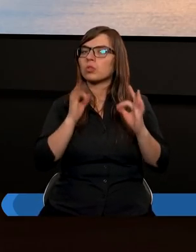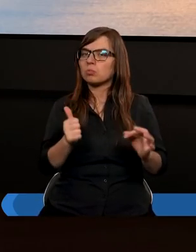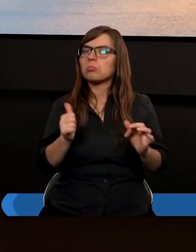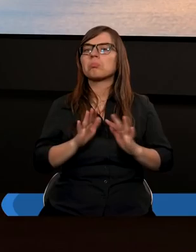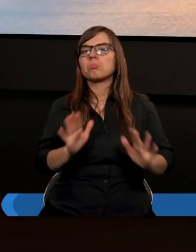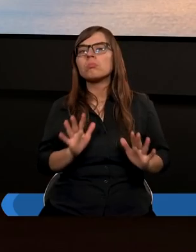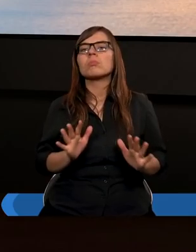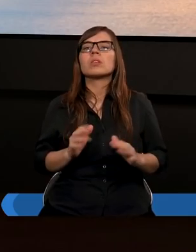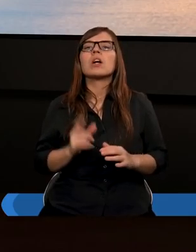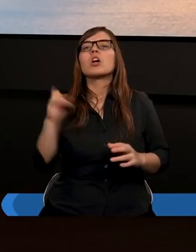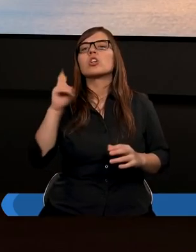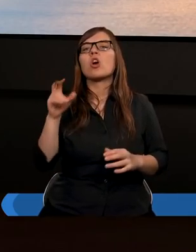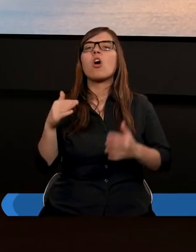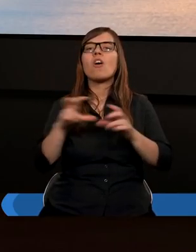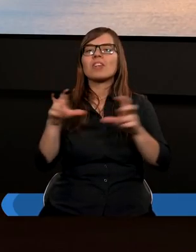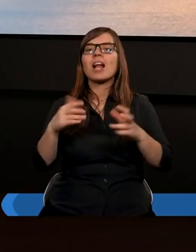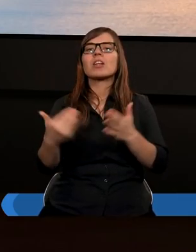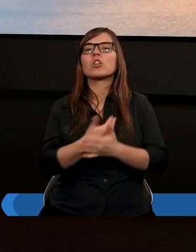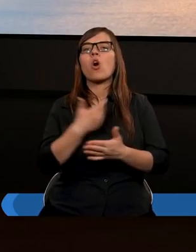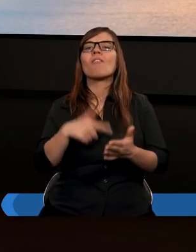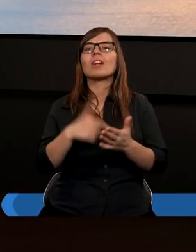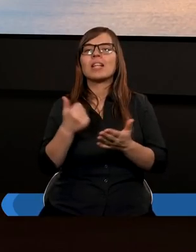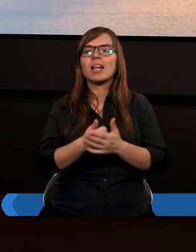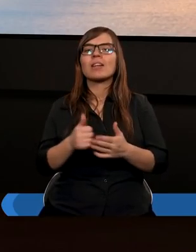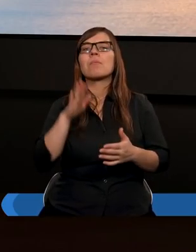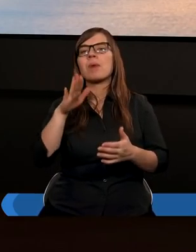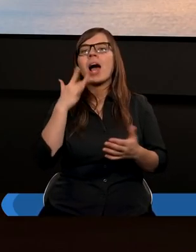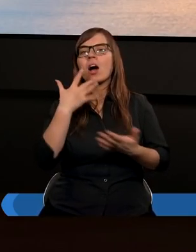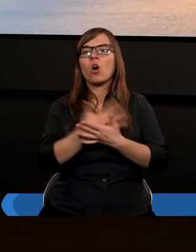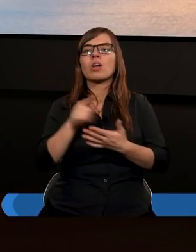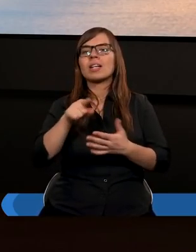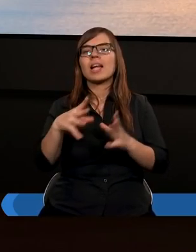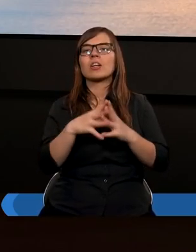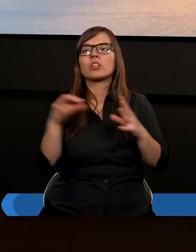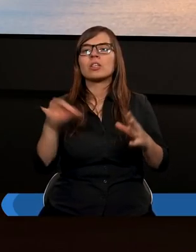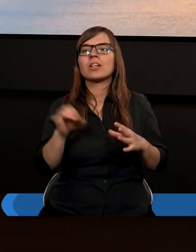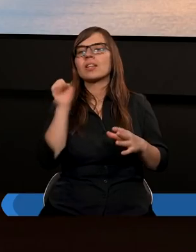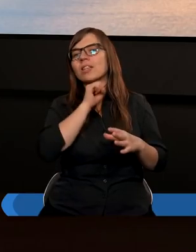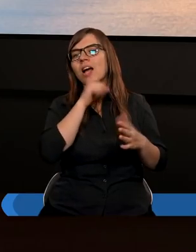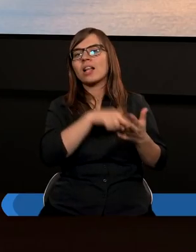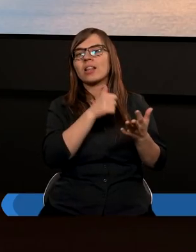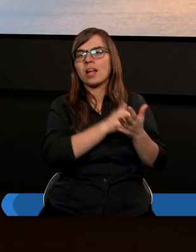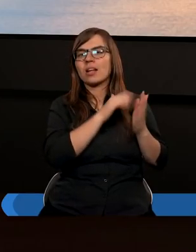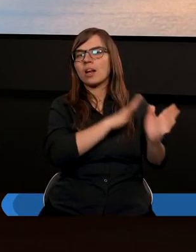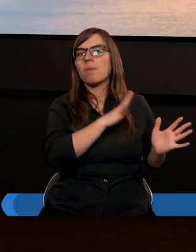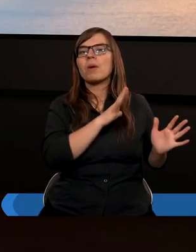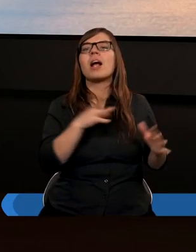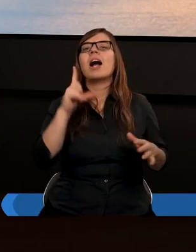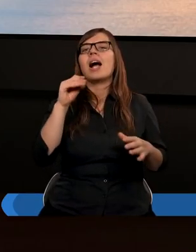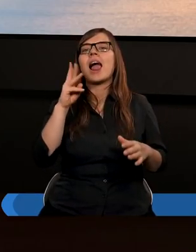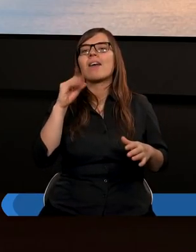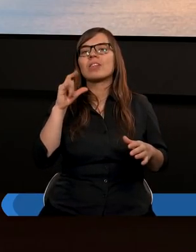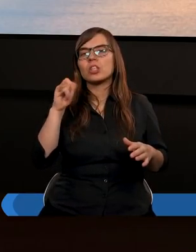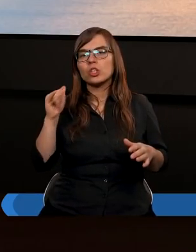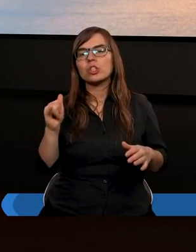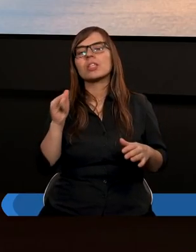a kto w czasach nowotestamentalnych ma korzystać z tej dziesięciny? W Starym Testamencie to byli lewici,